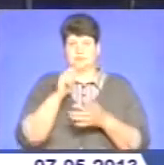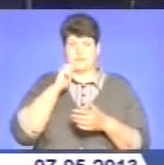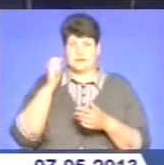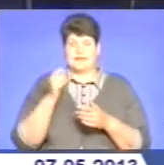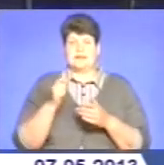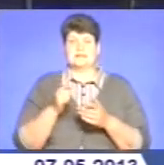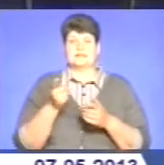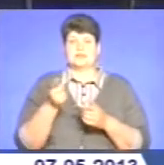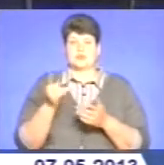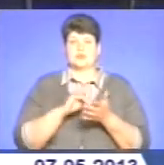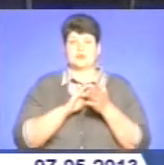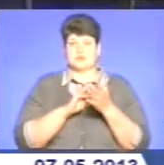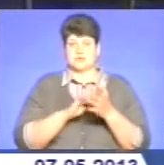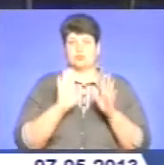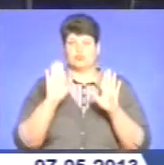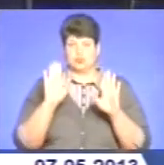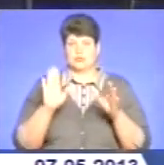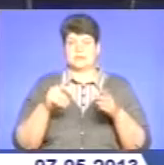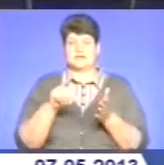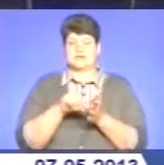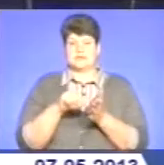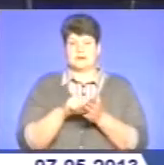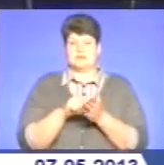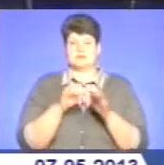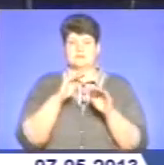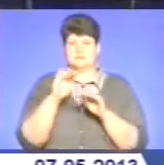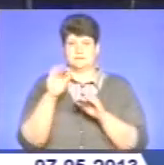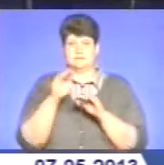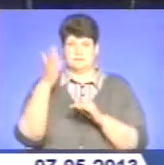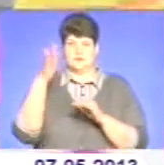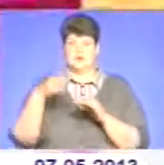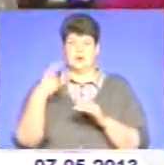туристичний продукт буде представлено у розрізі районів та міст області.